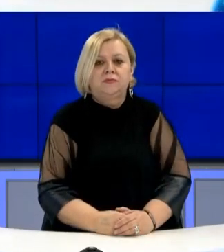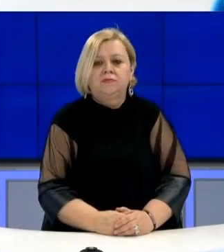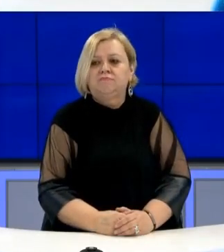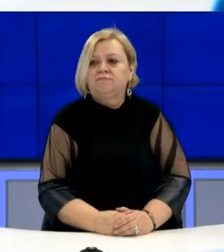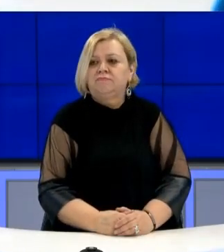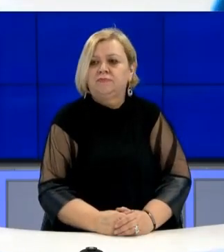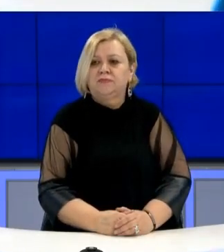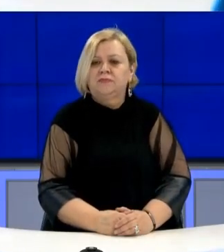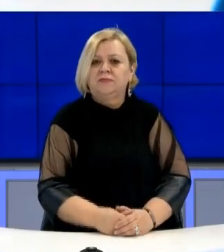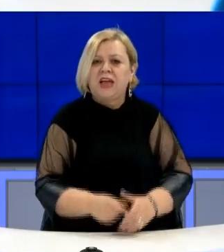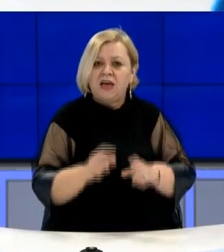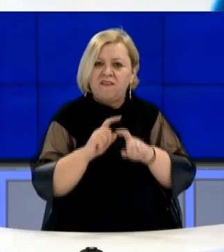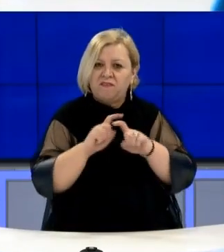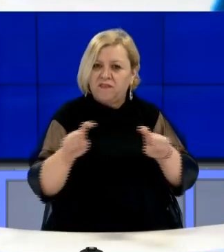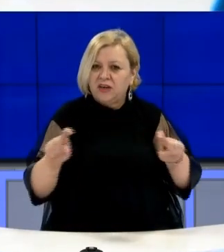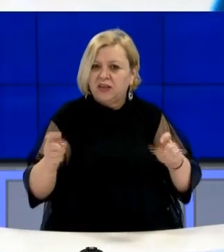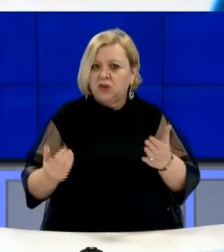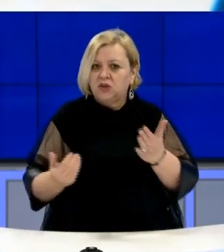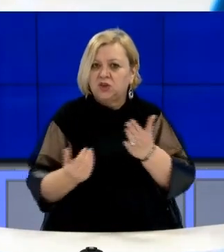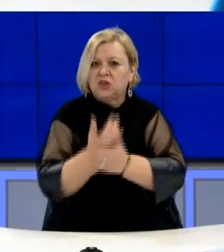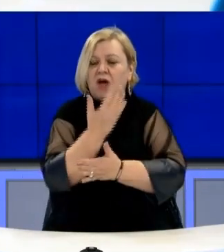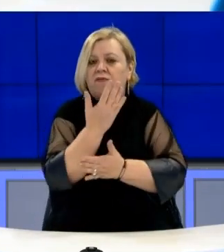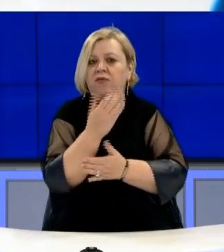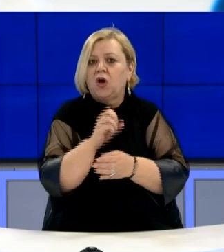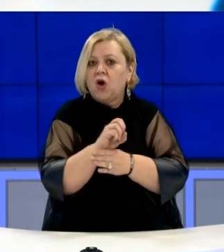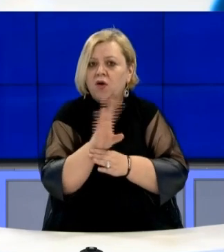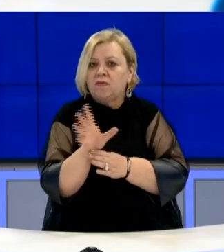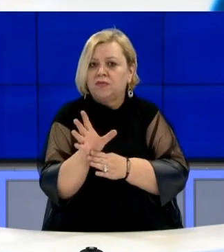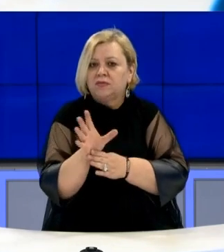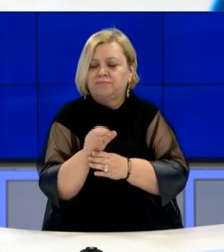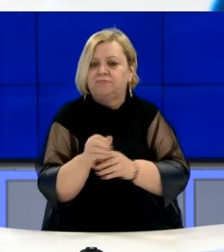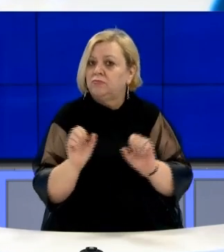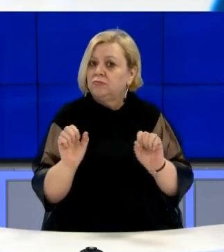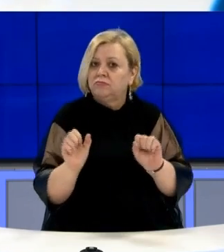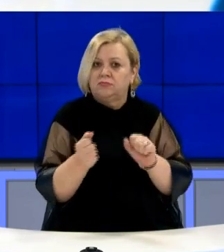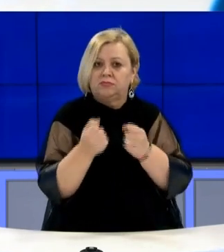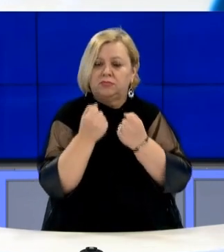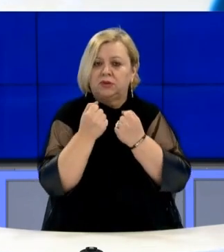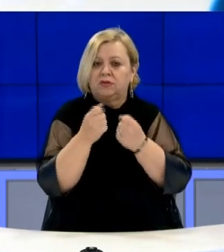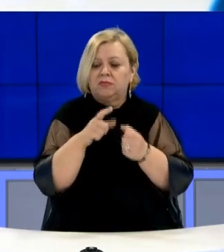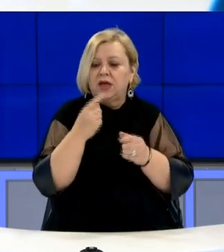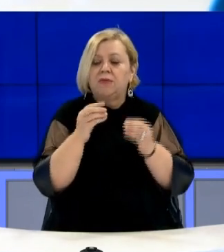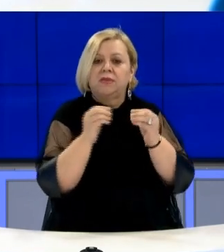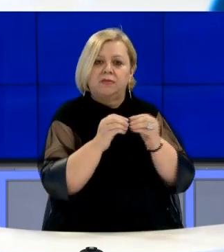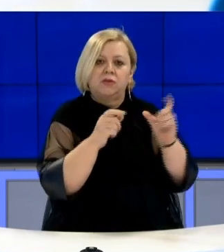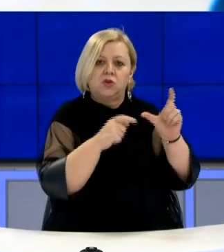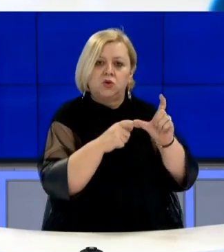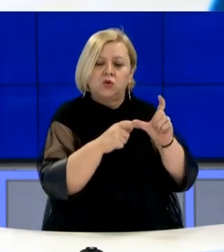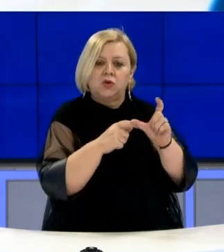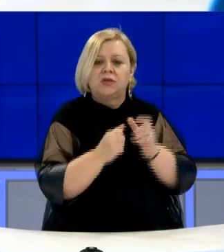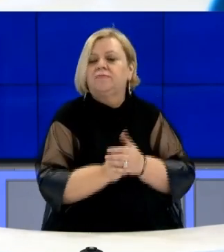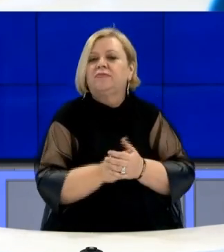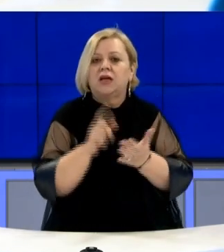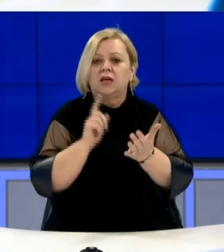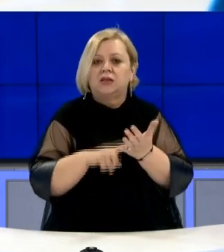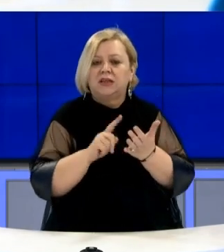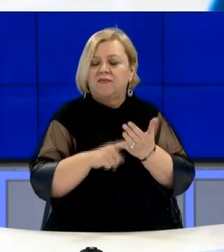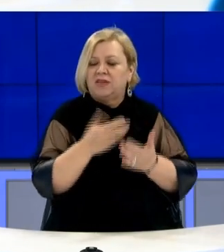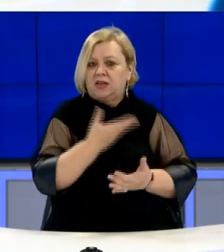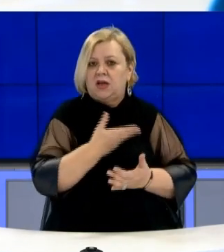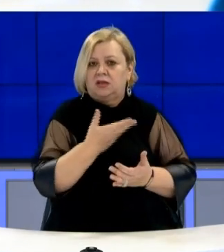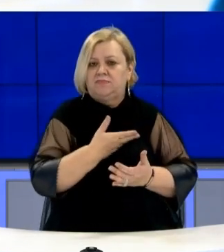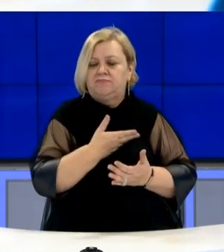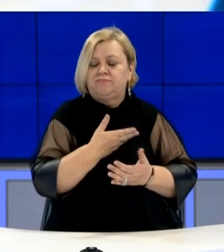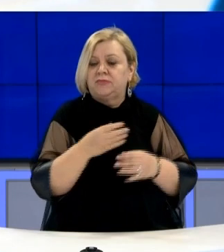Simptomat e variantit të ri të COVID-19 janë më të ashpra, tha blerim sylla Kryetari Federate Sindikale të Shëndecis.